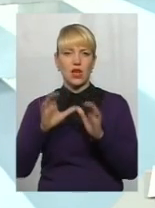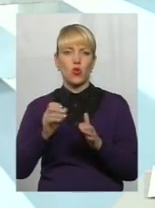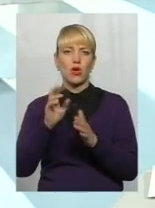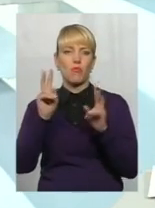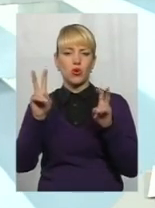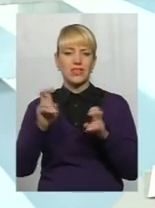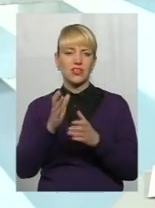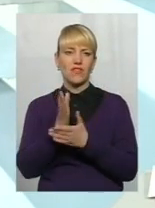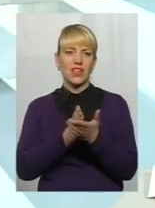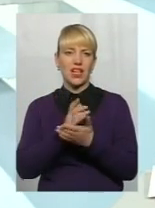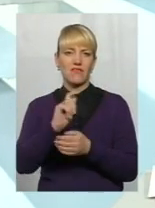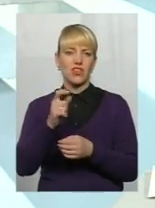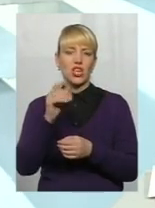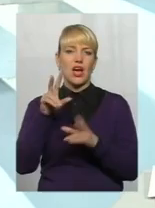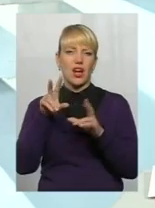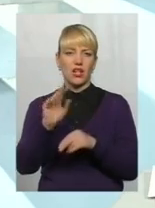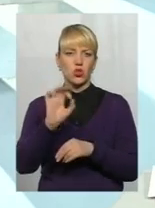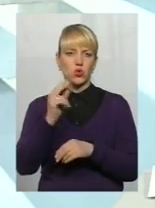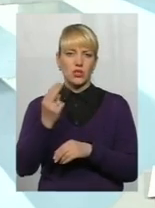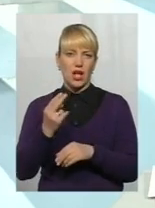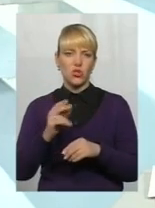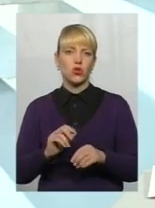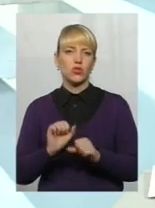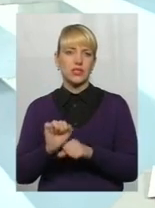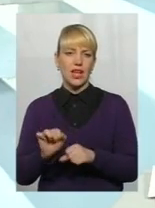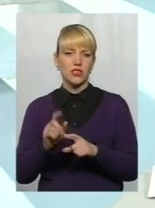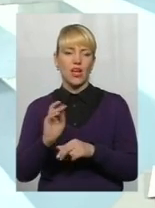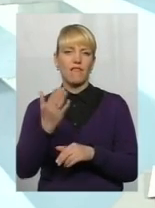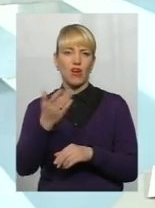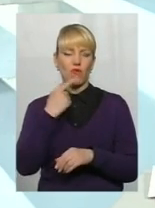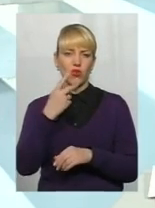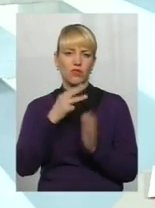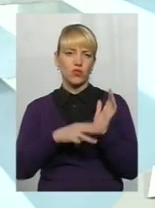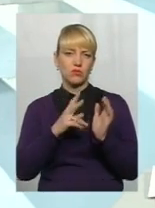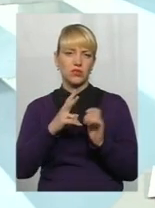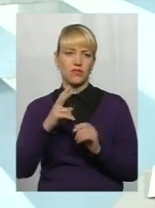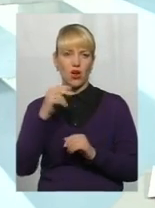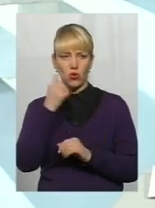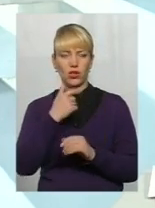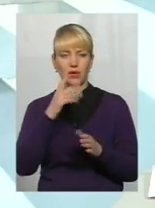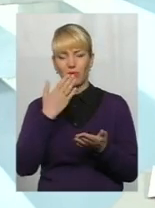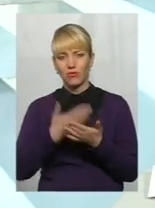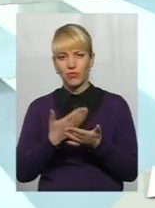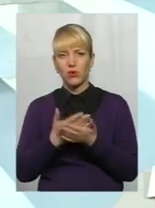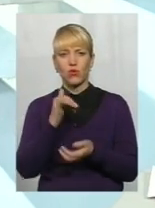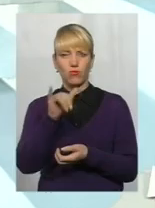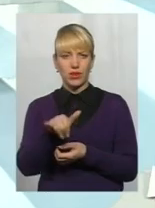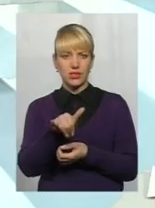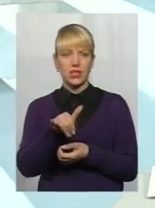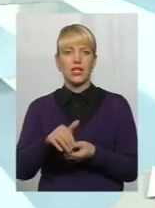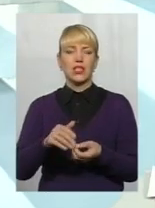війни гарантії їх соціального захисту. Бо так, як ви говорите, що вам 82 роки, то швидше за все в вашій